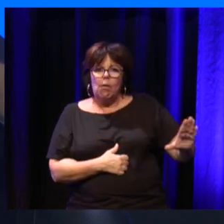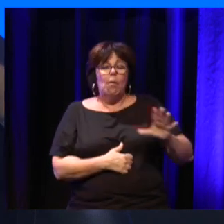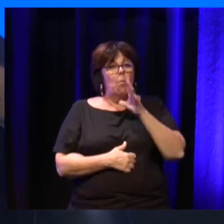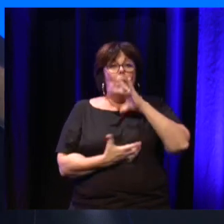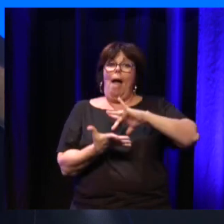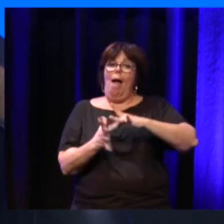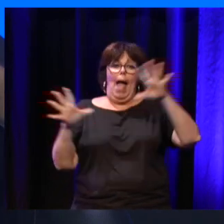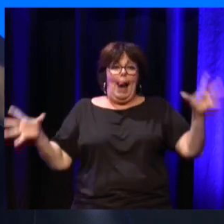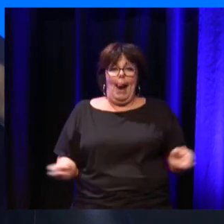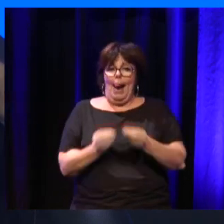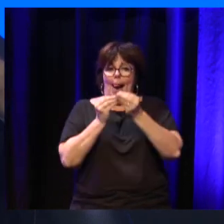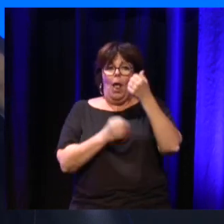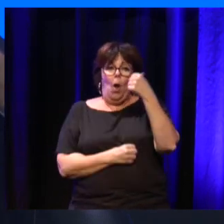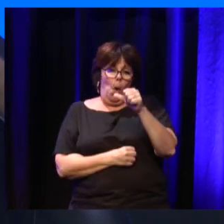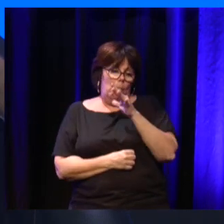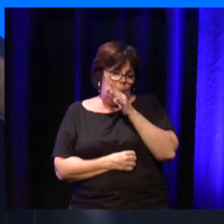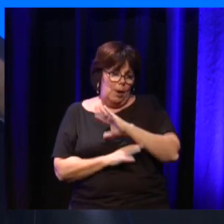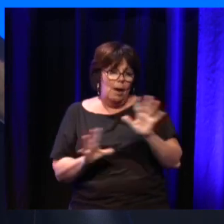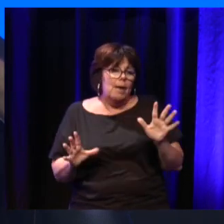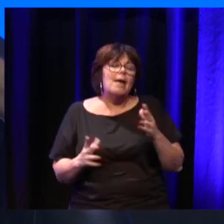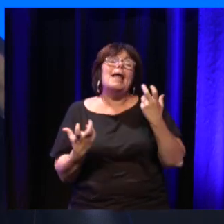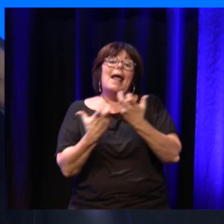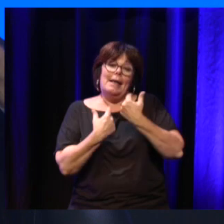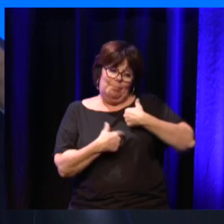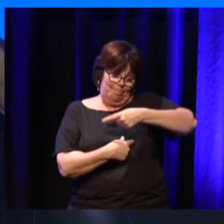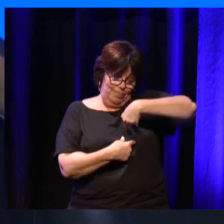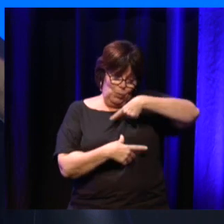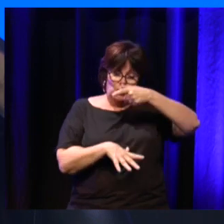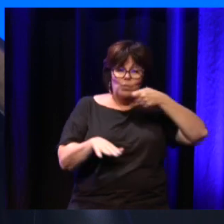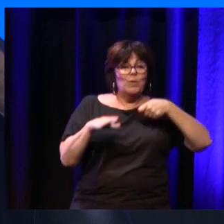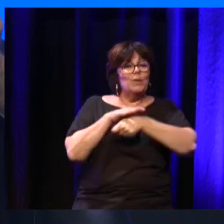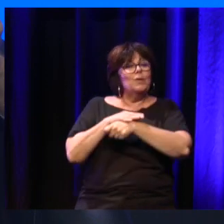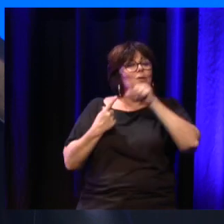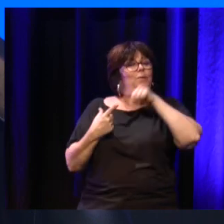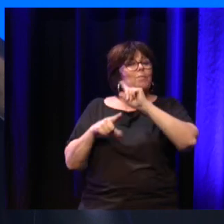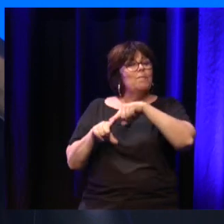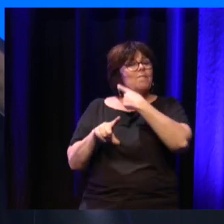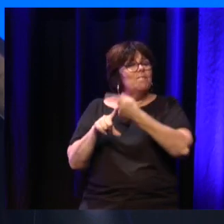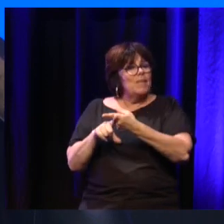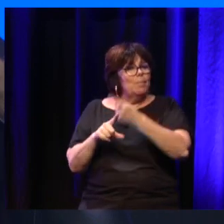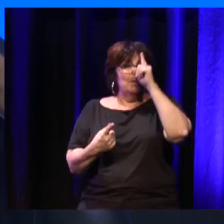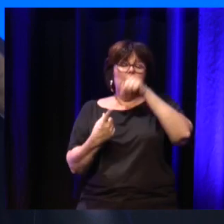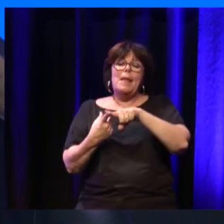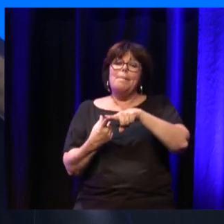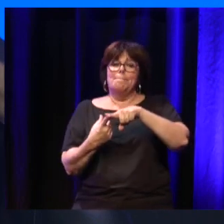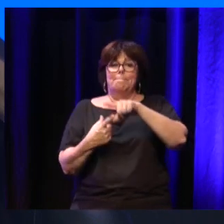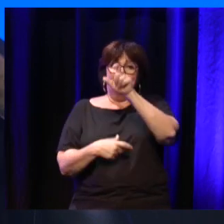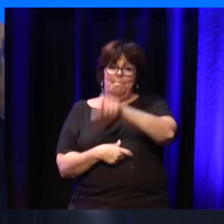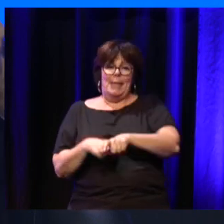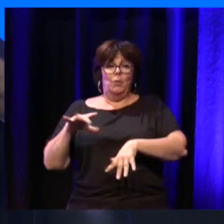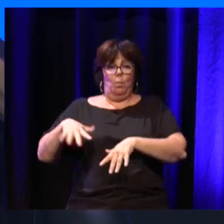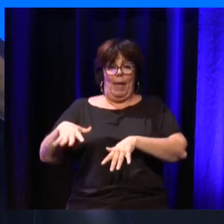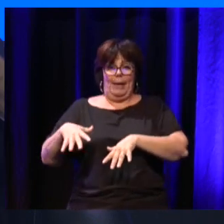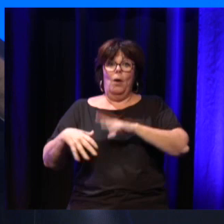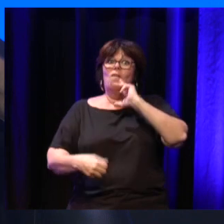participé au financement d'un court-métrage sur la maladie de Parkinson qui montrera que la maladie de Parkinson n'atteint pas que des personnes âgées parce qu'on croit souvent qu'elle atteint